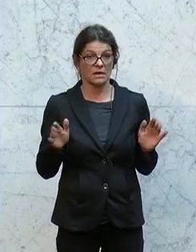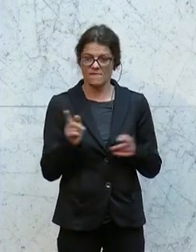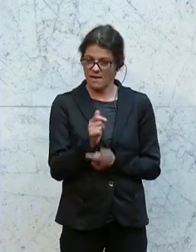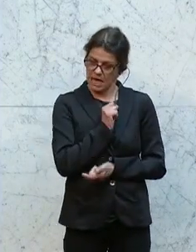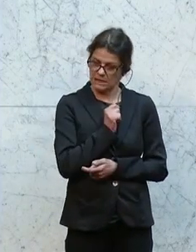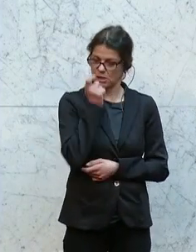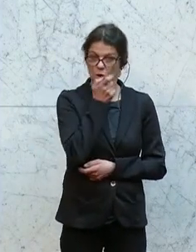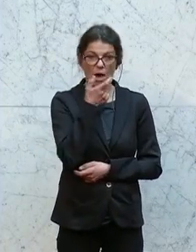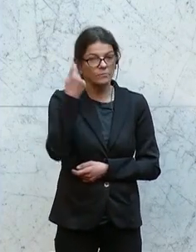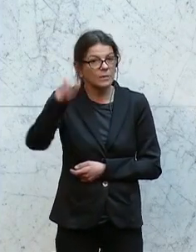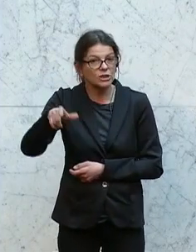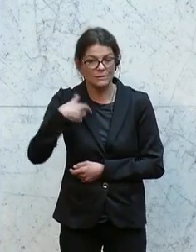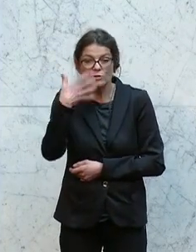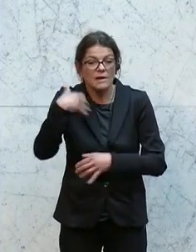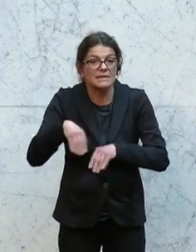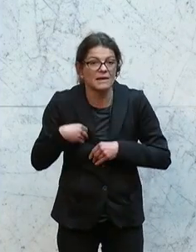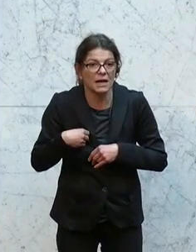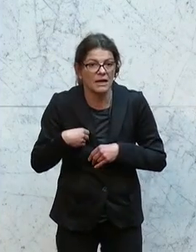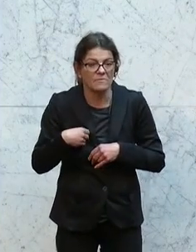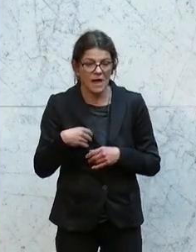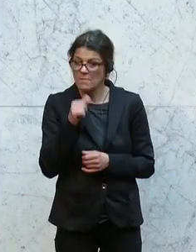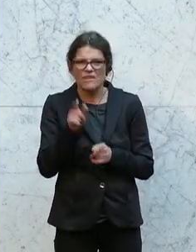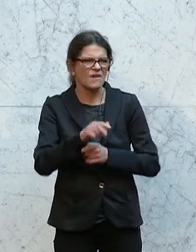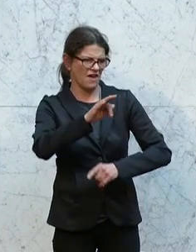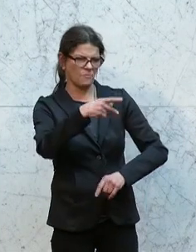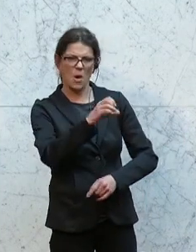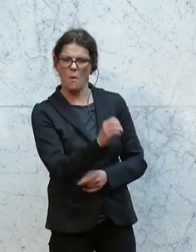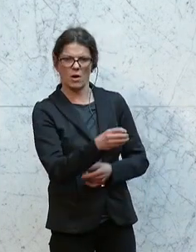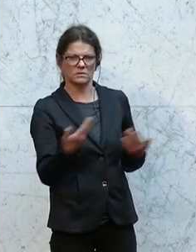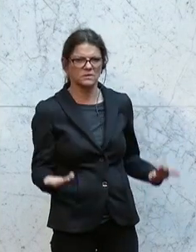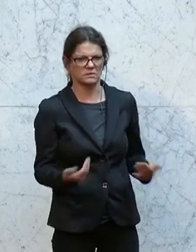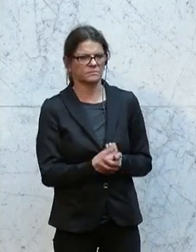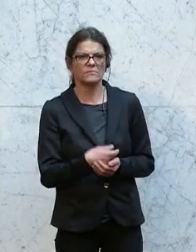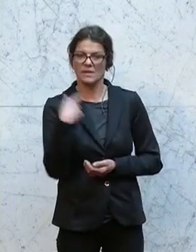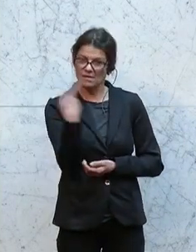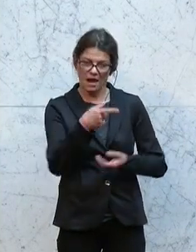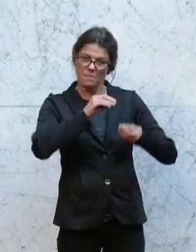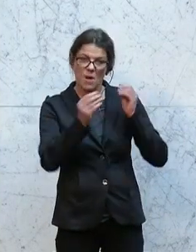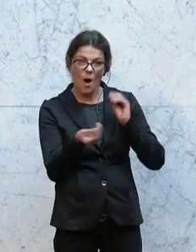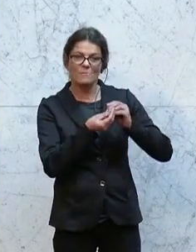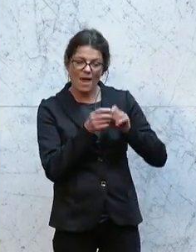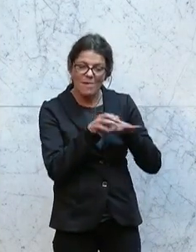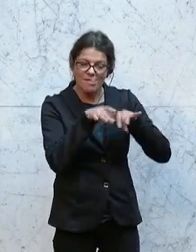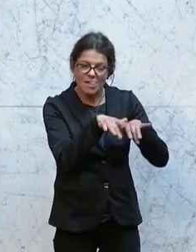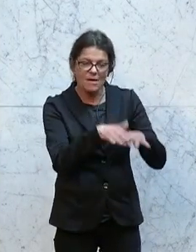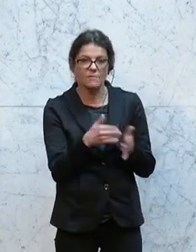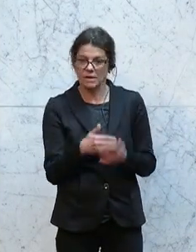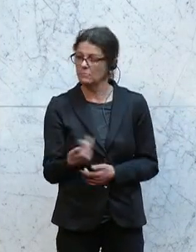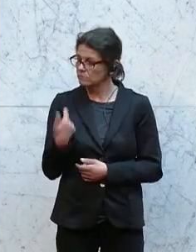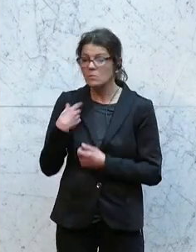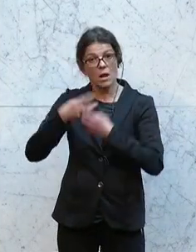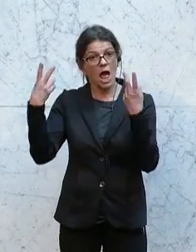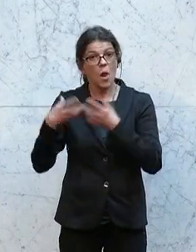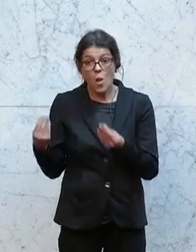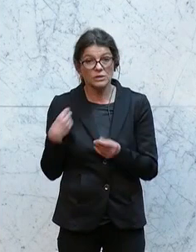und Sorgen ernst nehmen, aber im Gegensatz zur FPÖ, die eine Bewirtschaftung dieser Probleme betreibt, ganz klare Lösungen auch